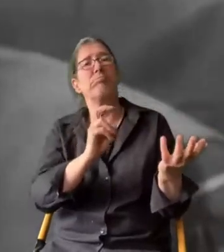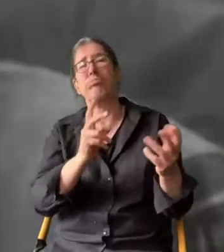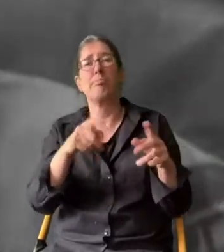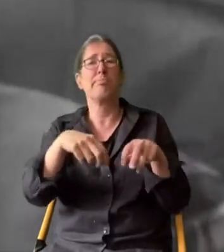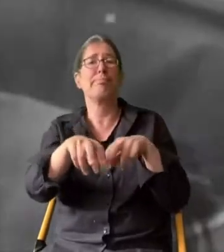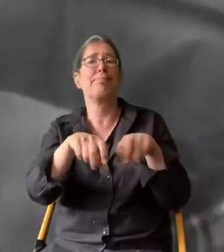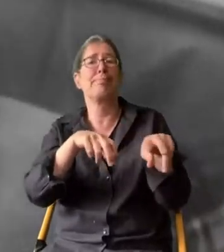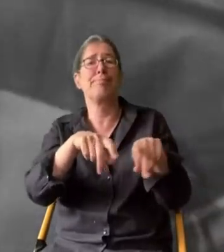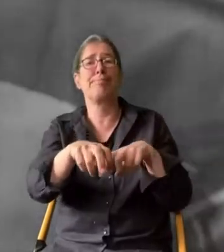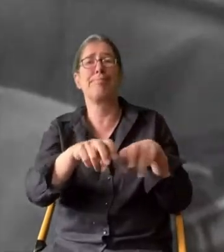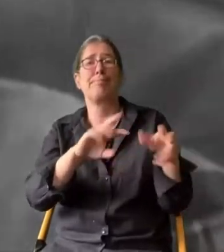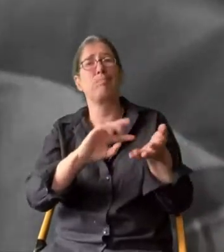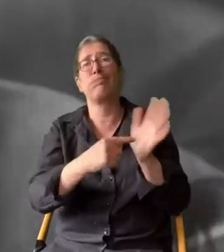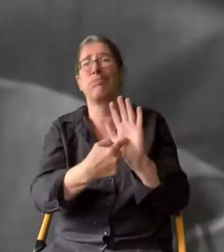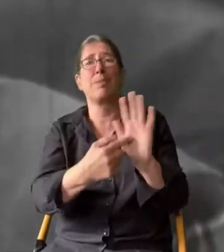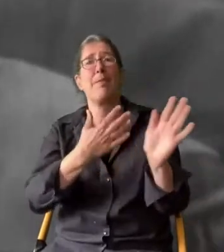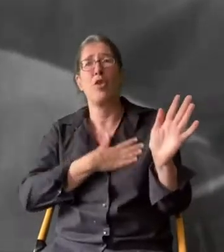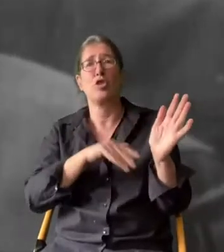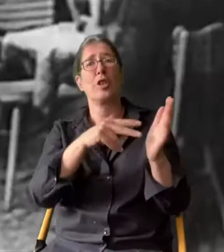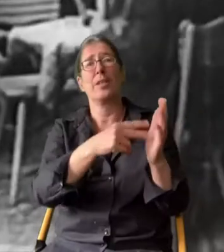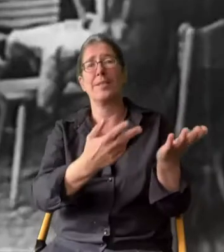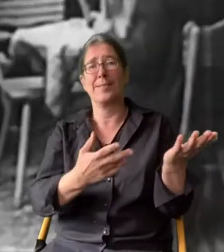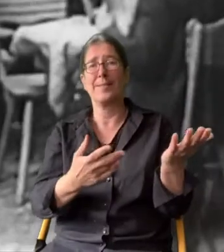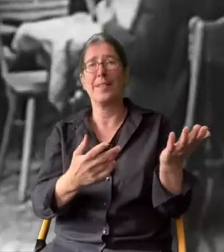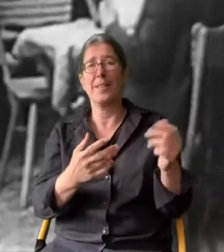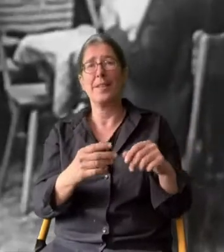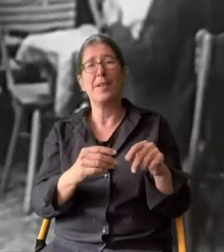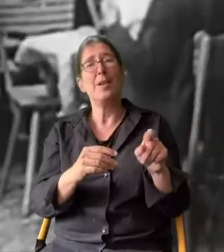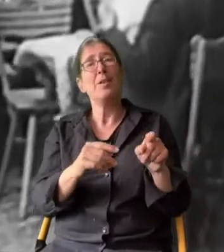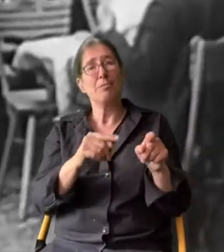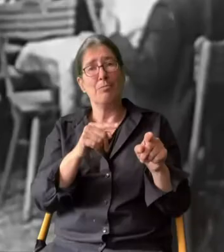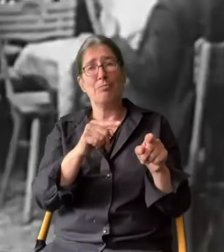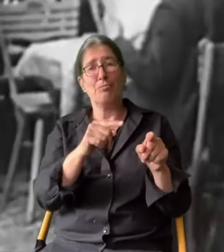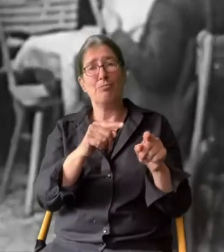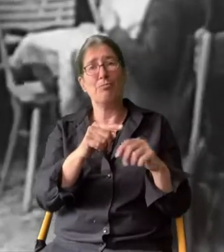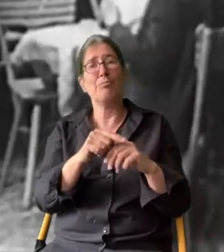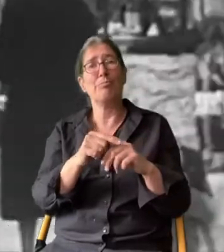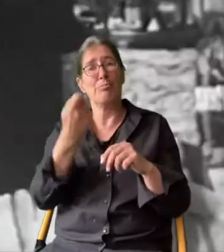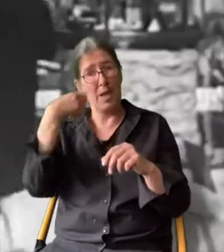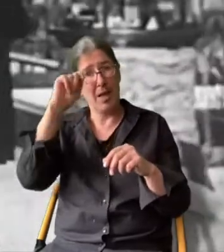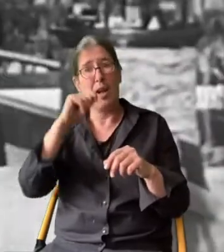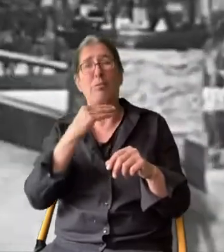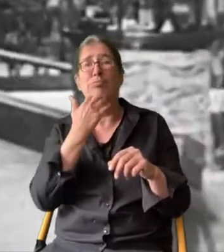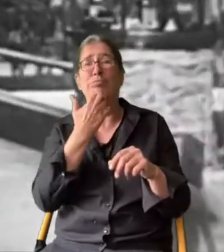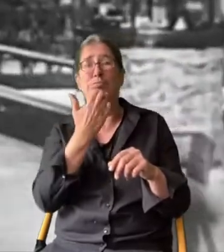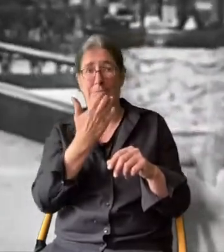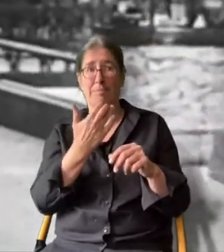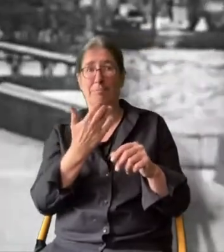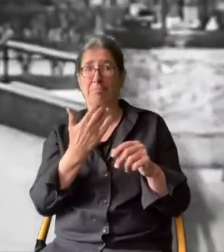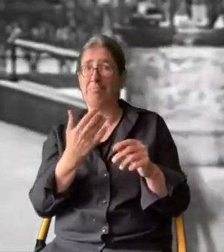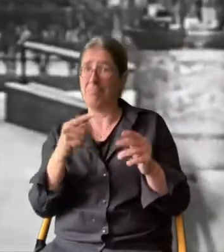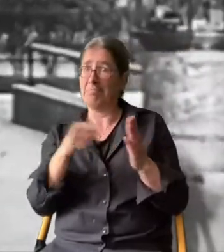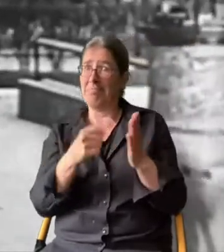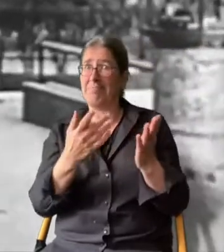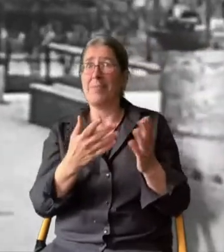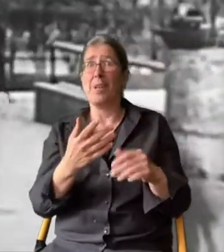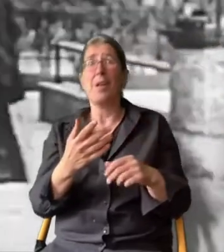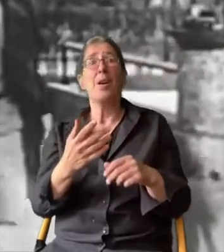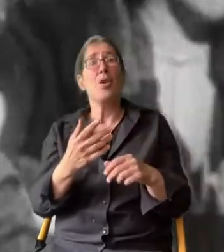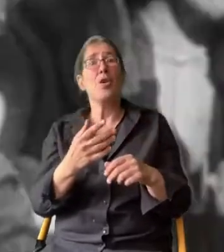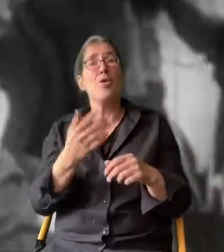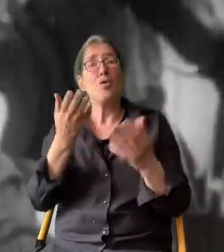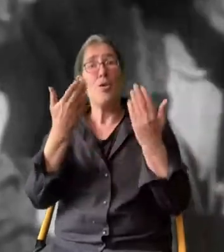Boulevardcafé oder auf den Flaniermeilen. Der Berliner Milieudichter Klabunt bringt es auf den Punkt. Am